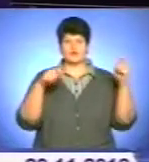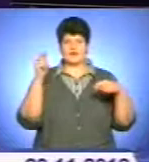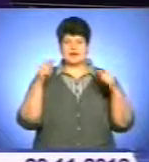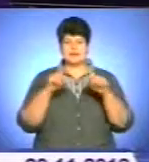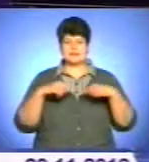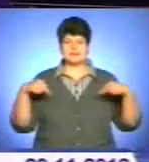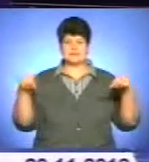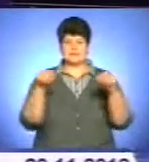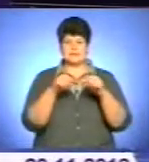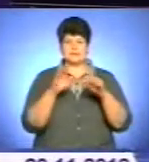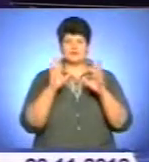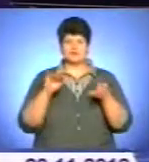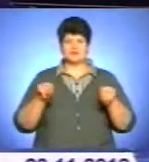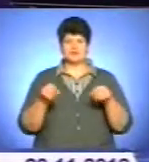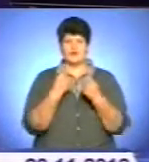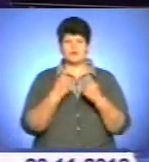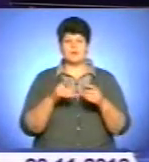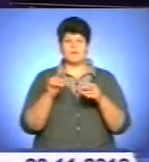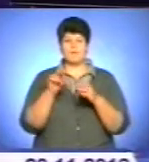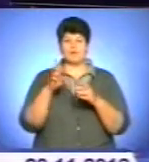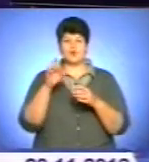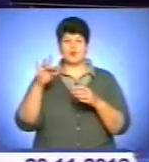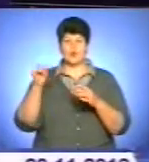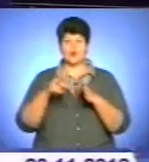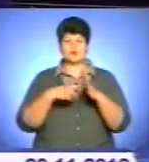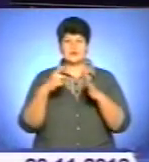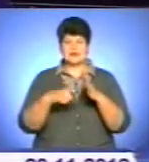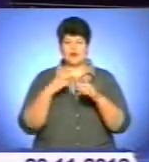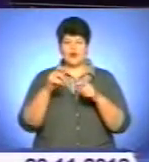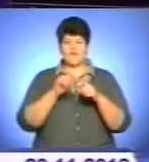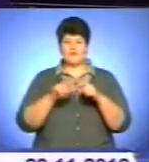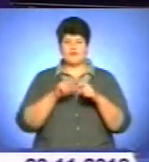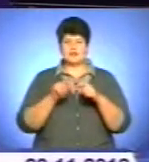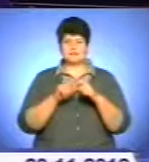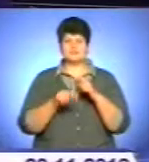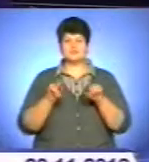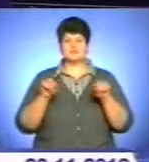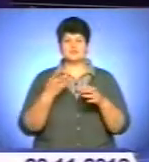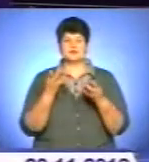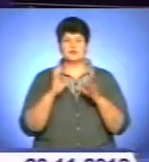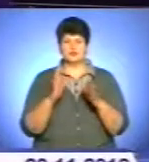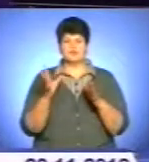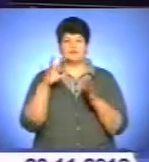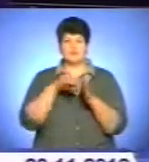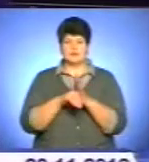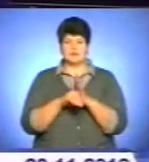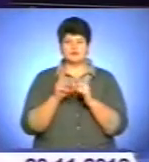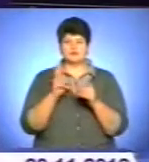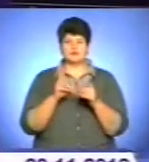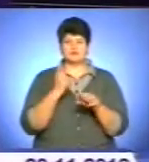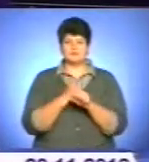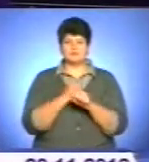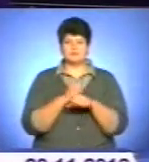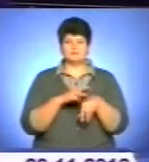Державне бюро розслідувань. Новий орган, якому перейде розслідування злочинів, скоєних високопосадовцями, співробітниками правоохоронних